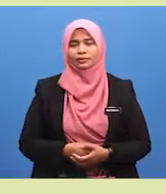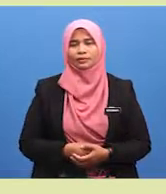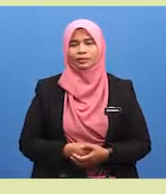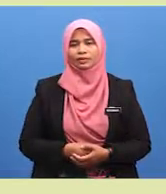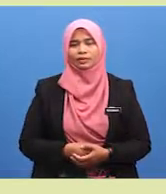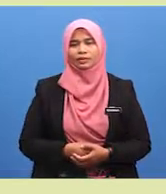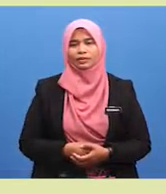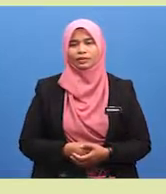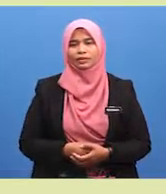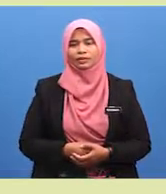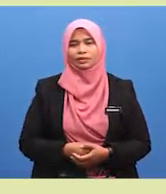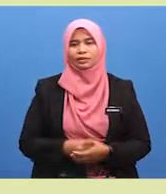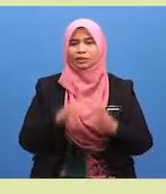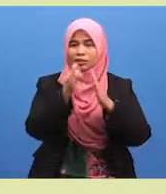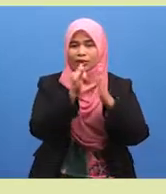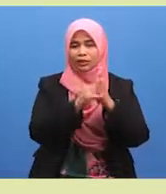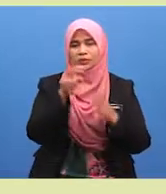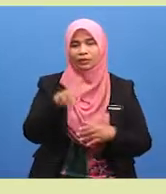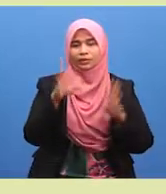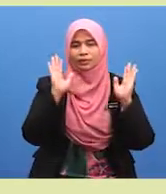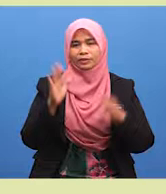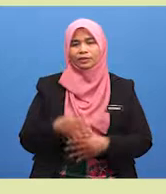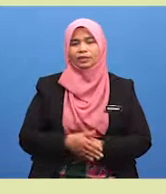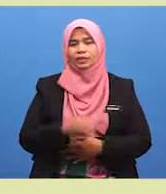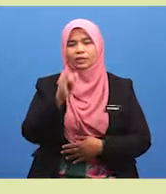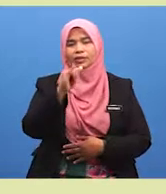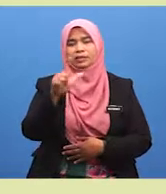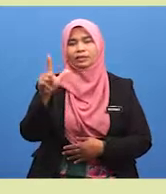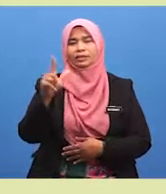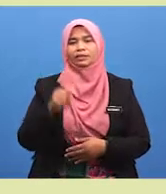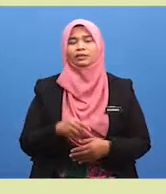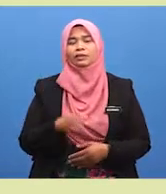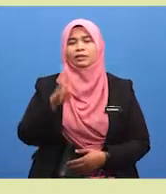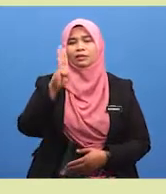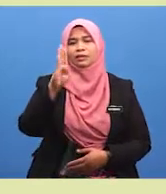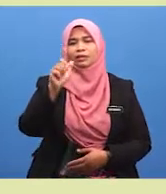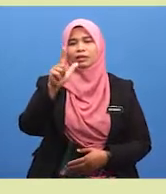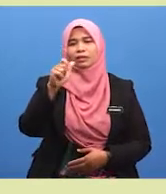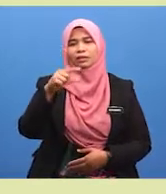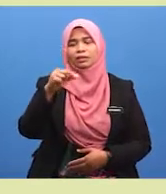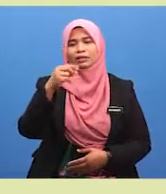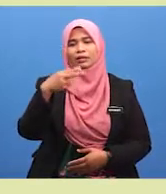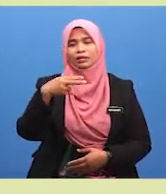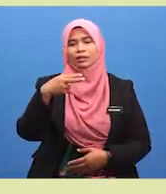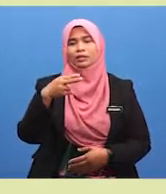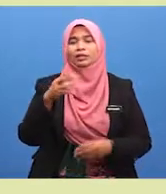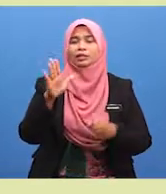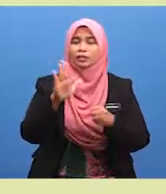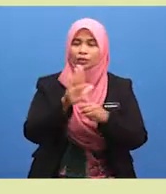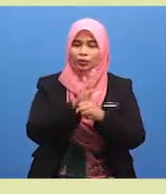-murid sekalian, dimaksudkan dengan syarat wajib solat. Ialah baligh.